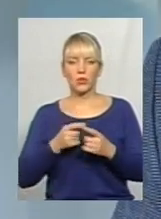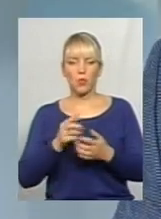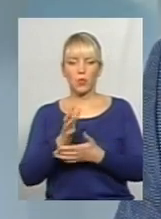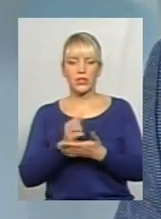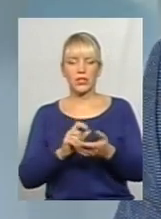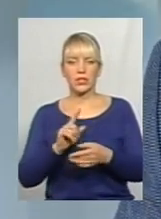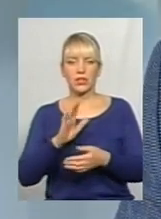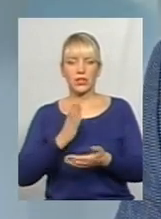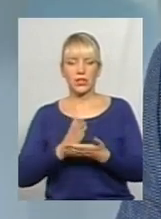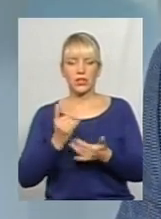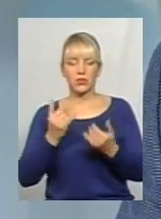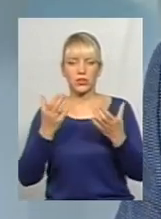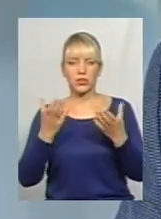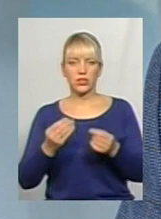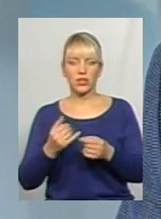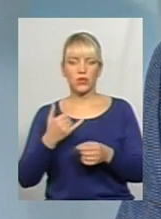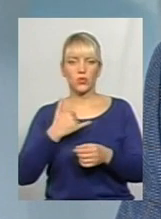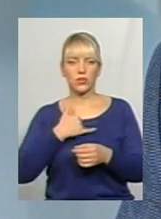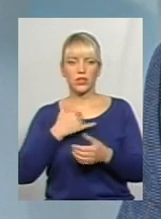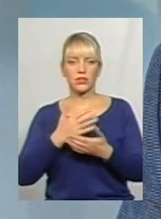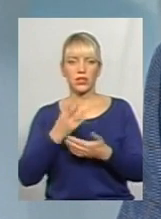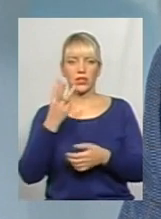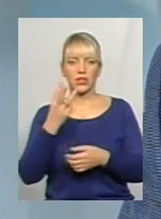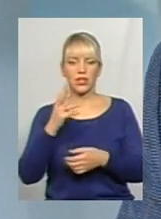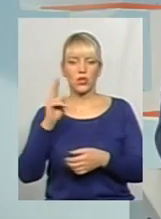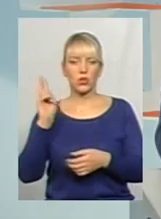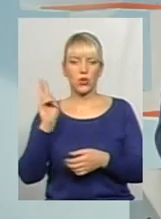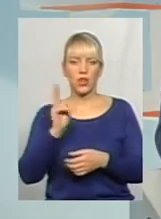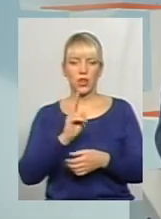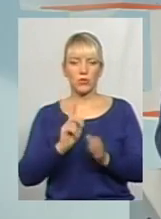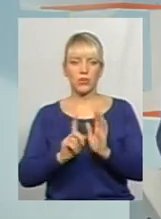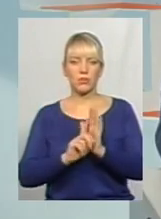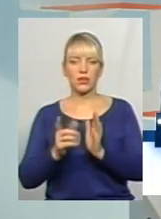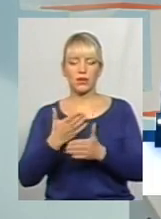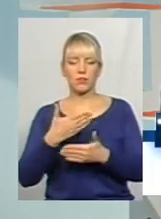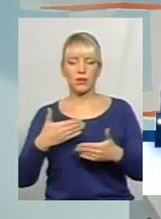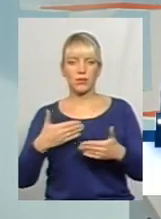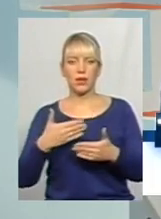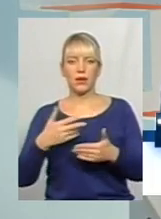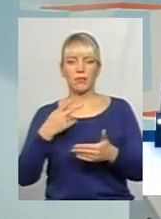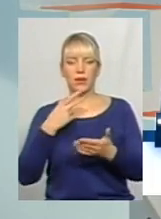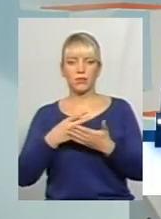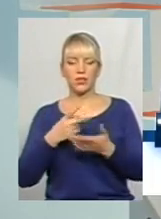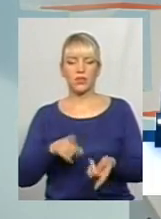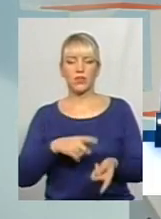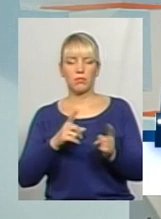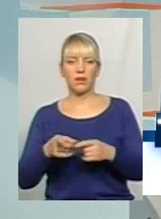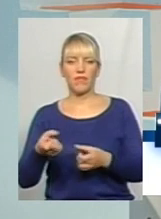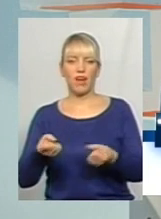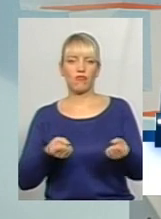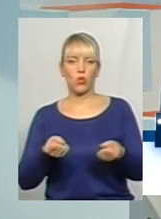сьогоднішній день є, нас три тролейбусних маршрути, які ми передбачали, вони переведені в автобусні маршрути. В подальшому ми